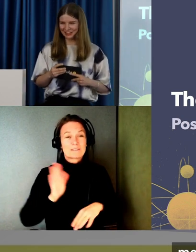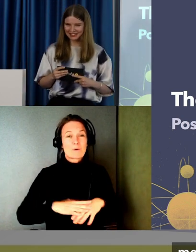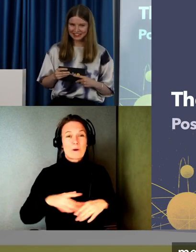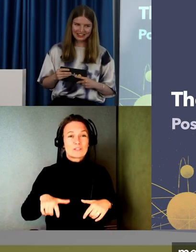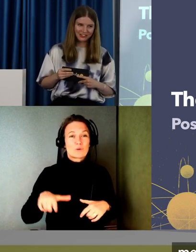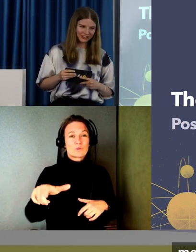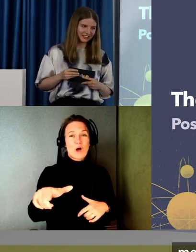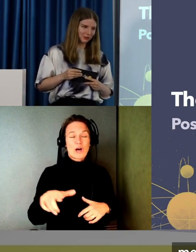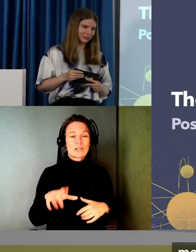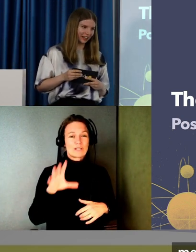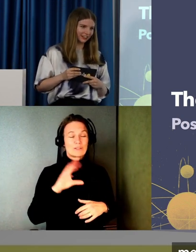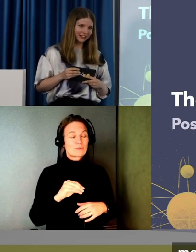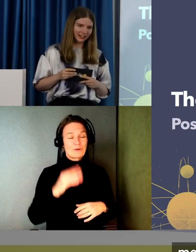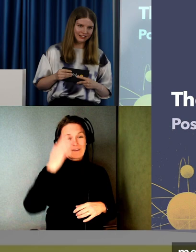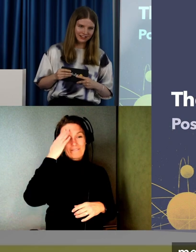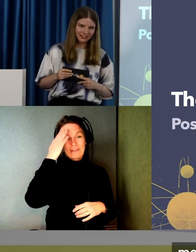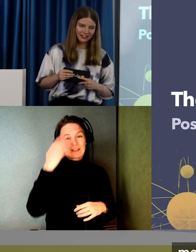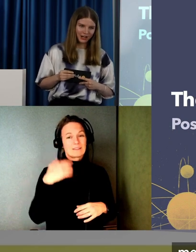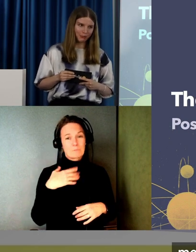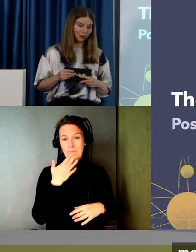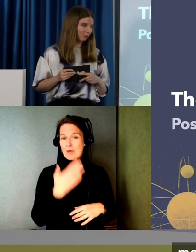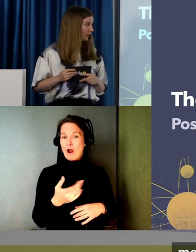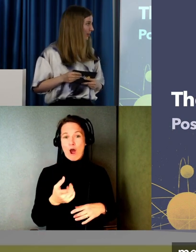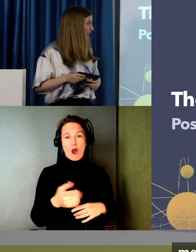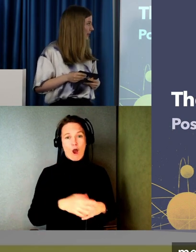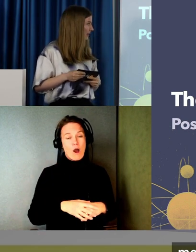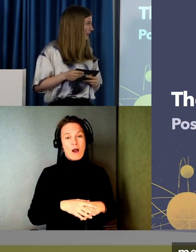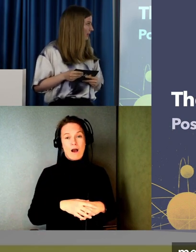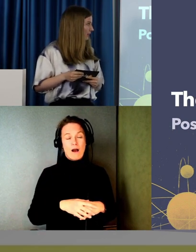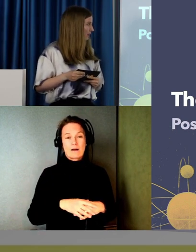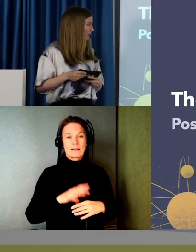Man vet ju att den är ju ändå ganska uppskattad. Den här lilla rampen upp.